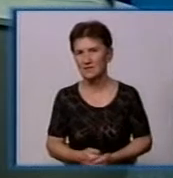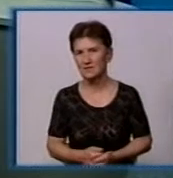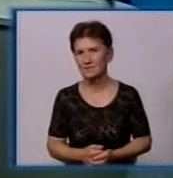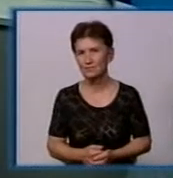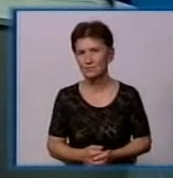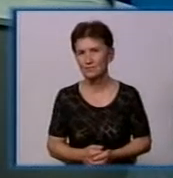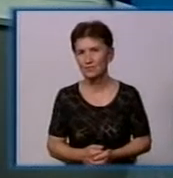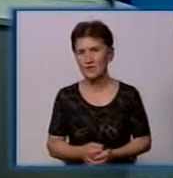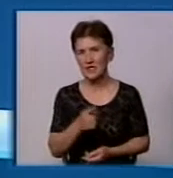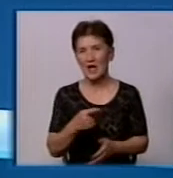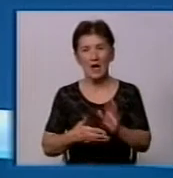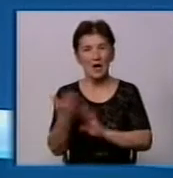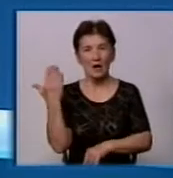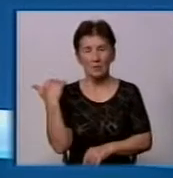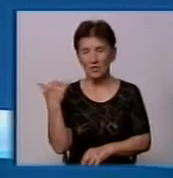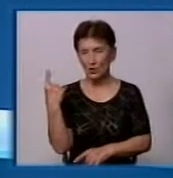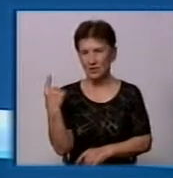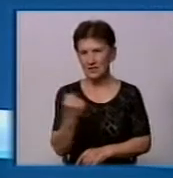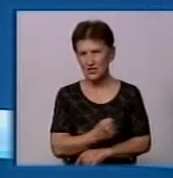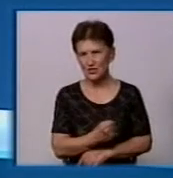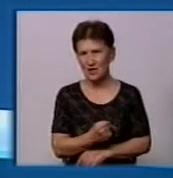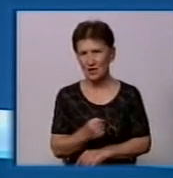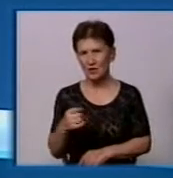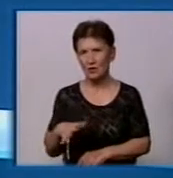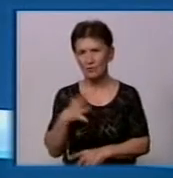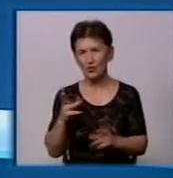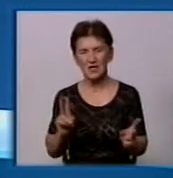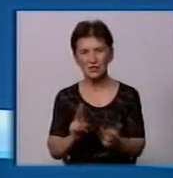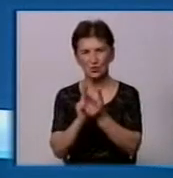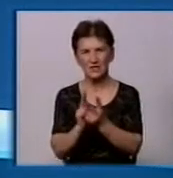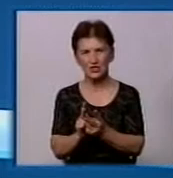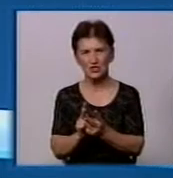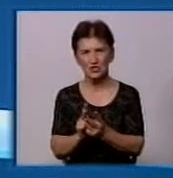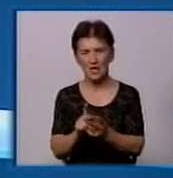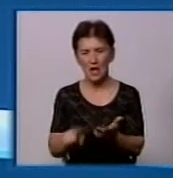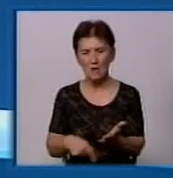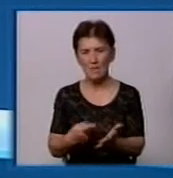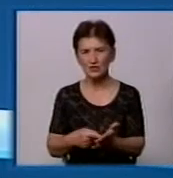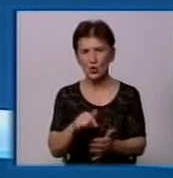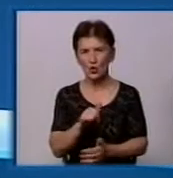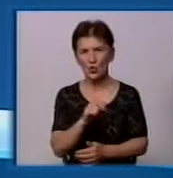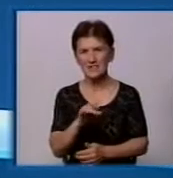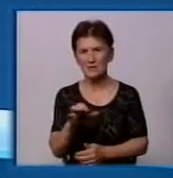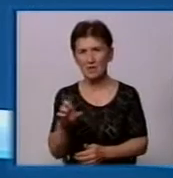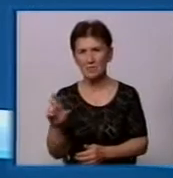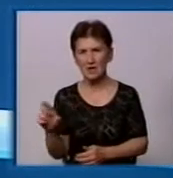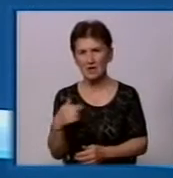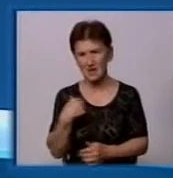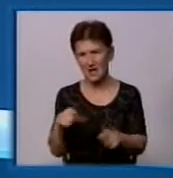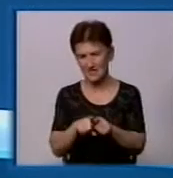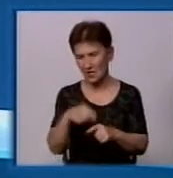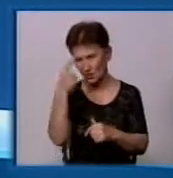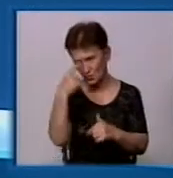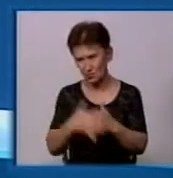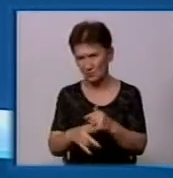Пропрошую, минулого тижня була зустріч мешканців ОСББ «Переможець-21». Я так розумію, що